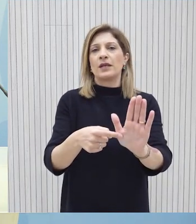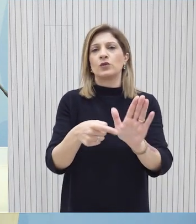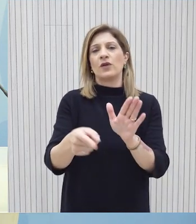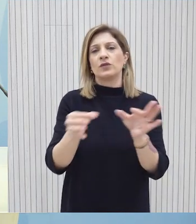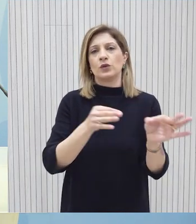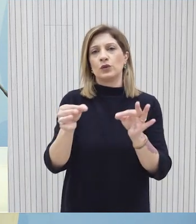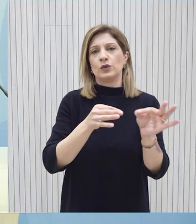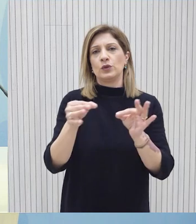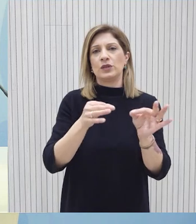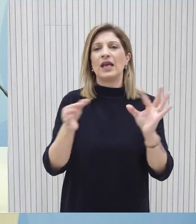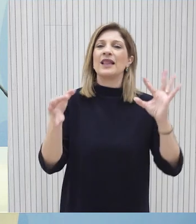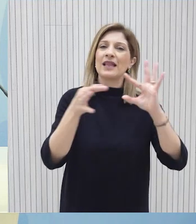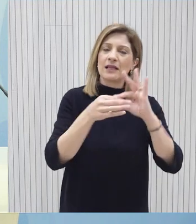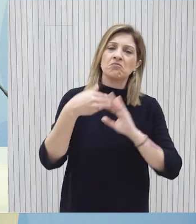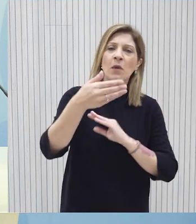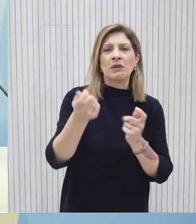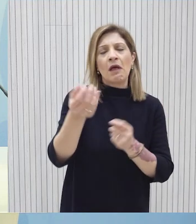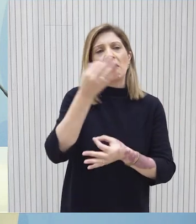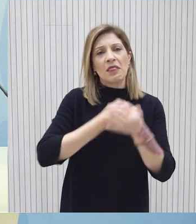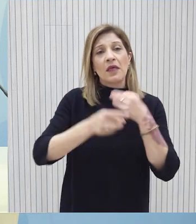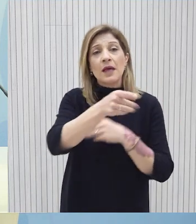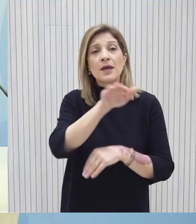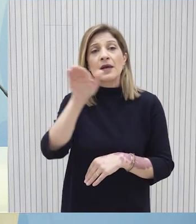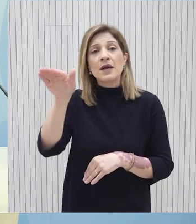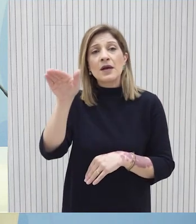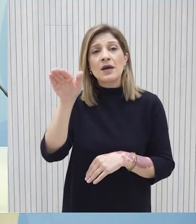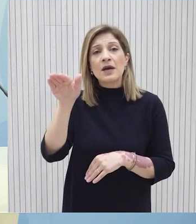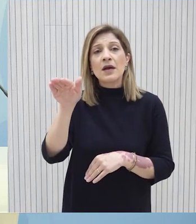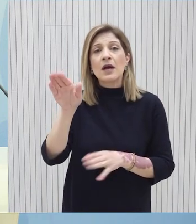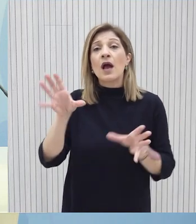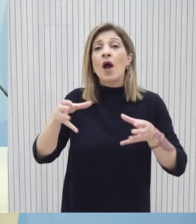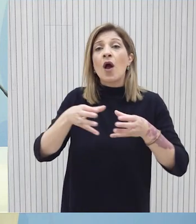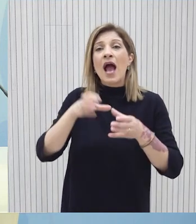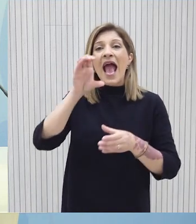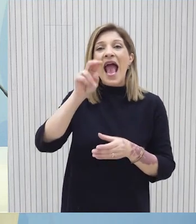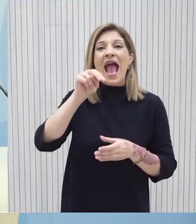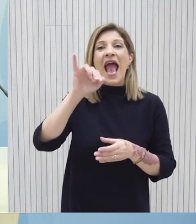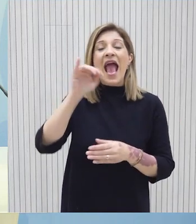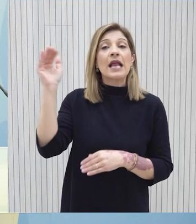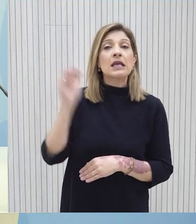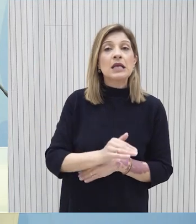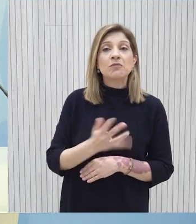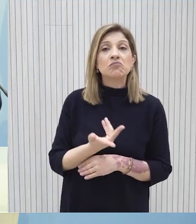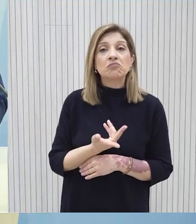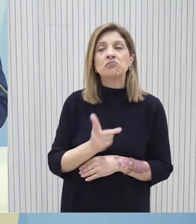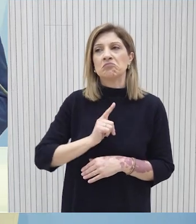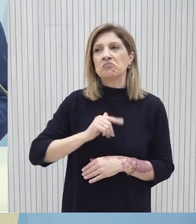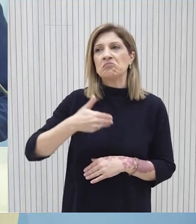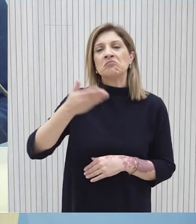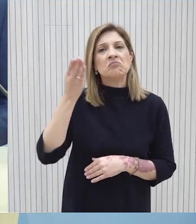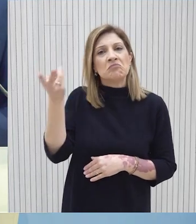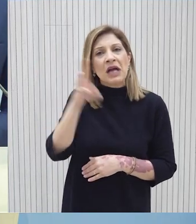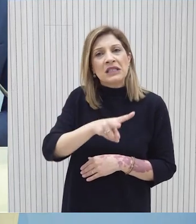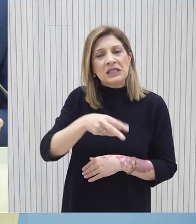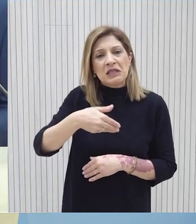σχεδιασμός πλέον της κοινοπραξίας για τα επόμενα βήματα Πότε αναμένουμε την προσβεία της ένισης Τε επόμενο διάστημα οι πληροφορίες